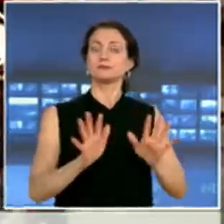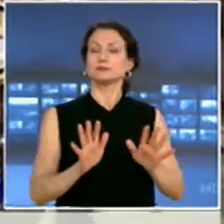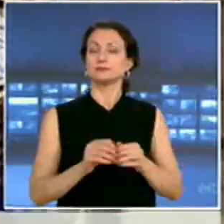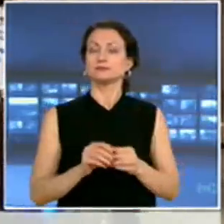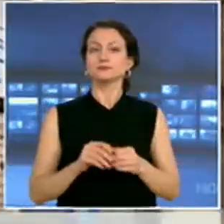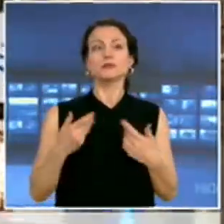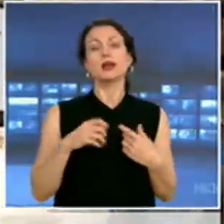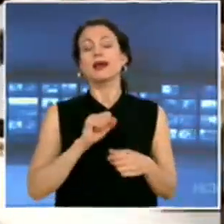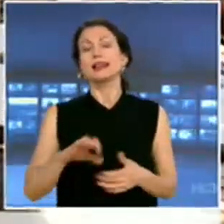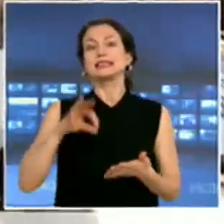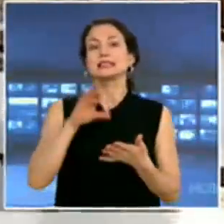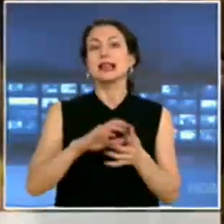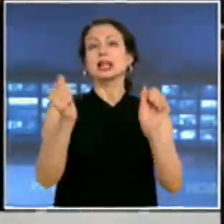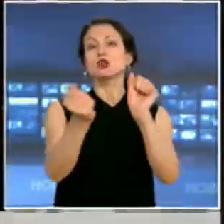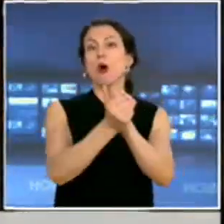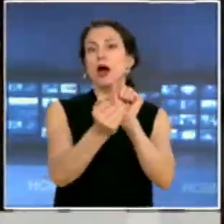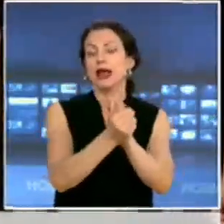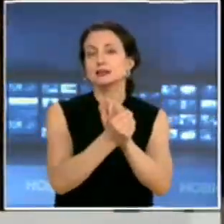И се стигна до арести.